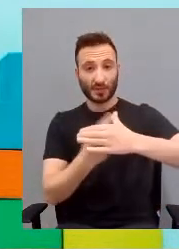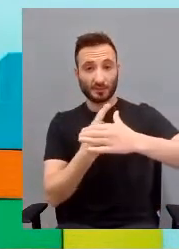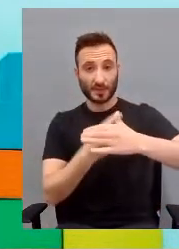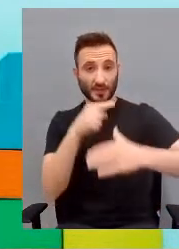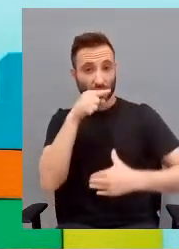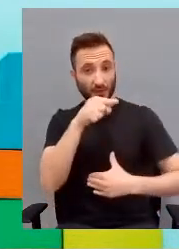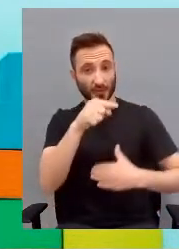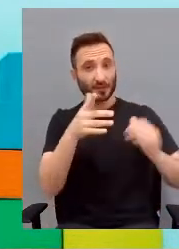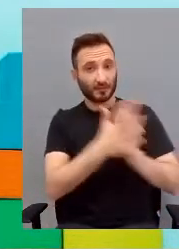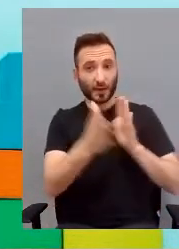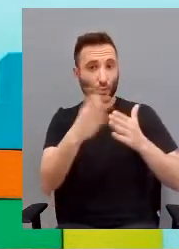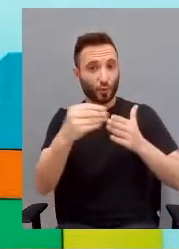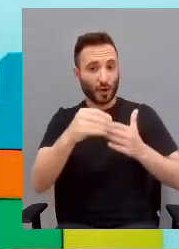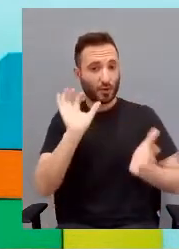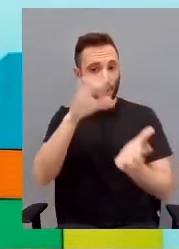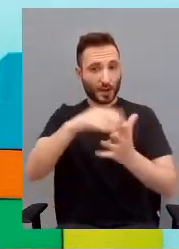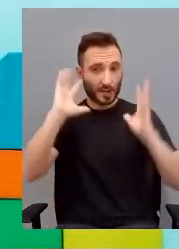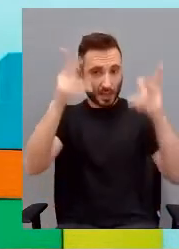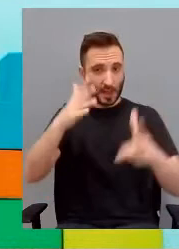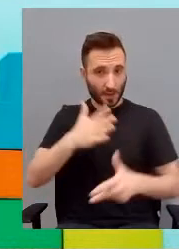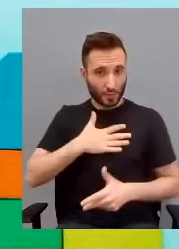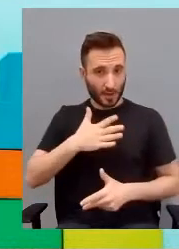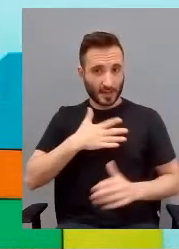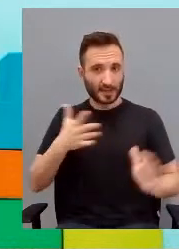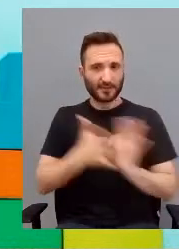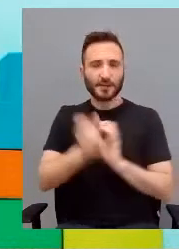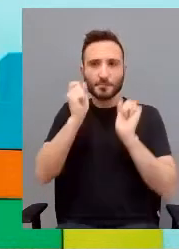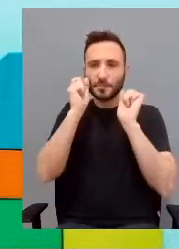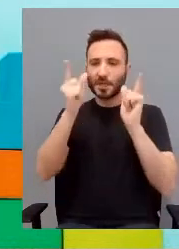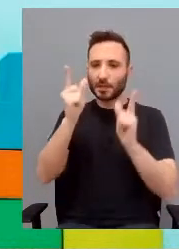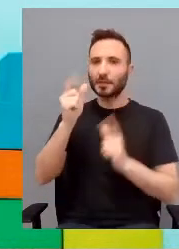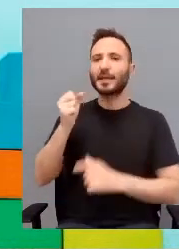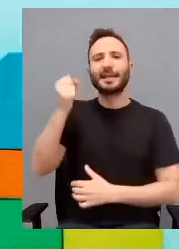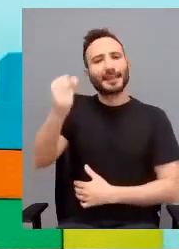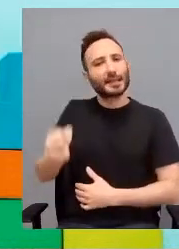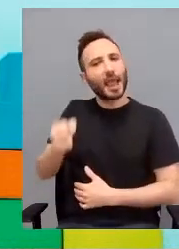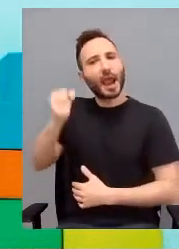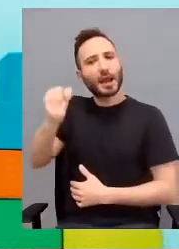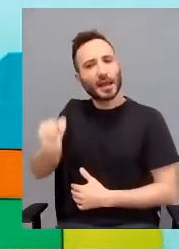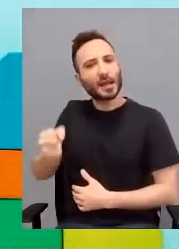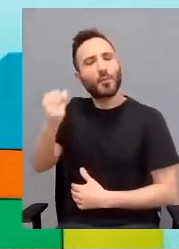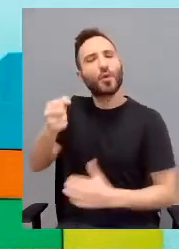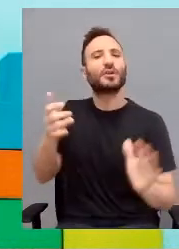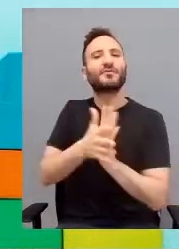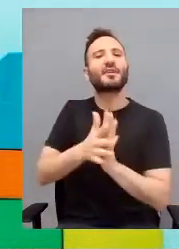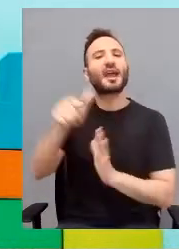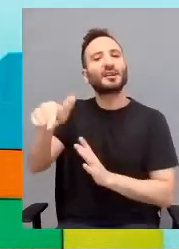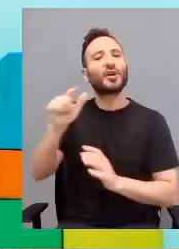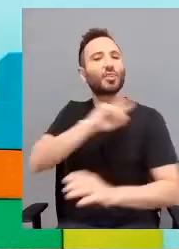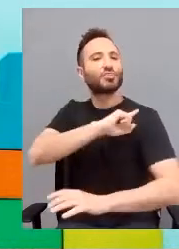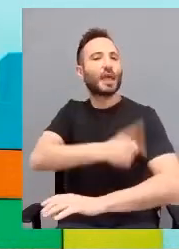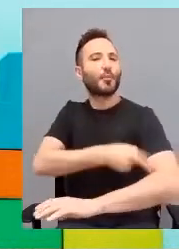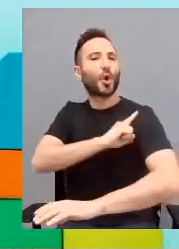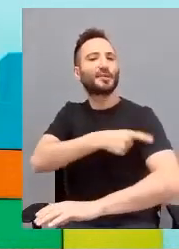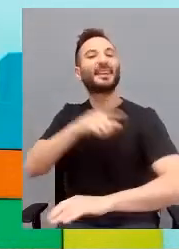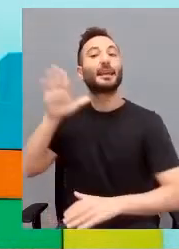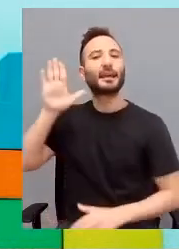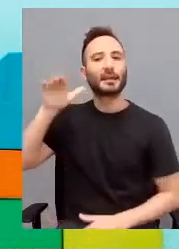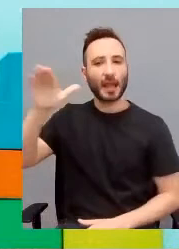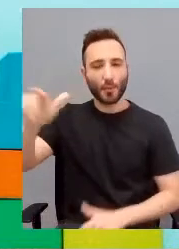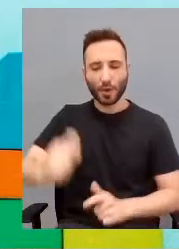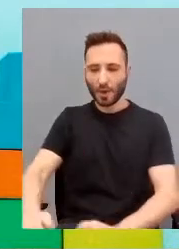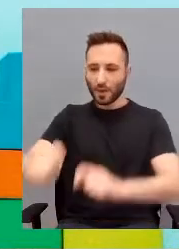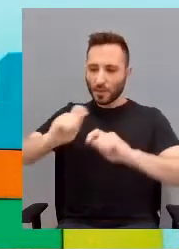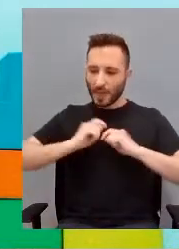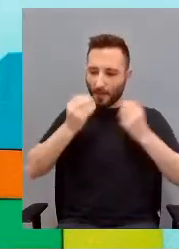usuari di cascina lo sago abbiamo visto che il senderismo è un'attività nel campo che favorece molto il